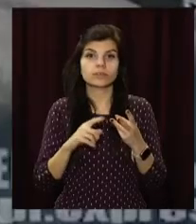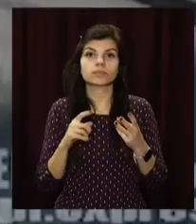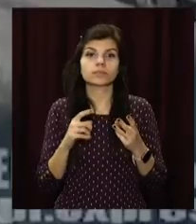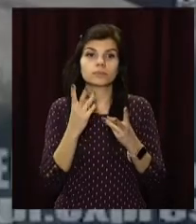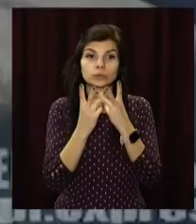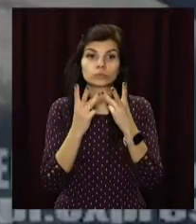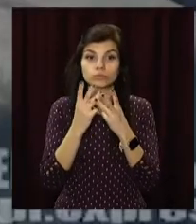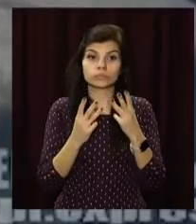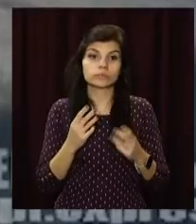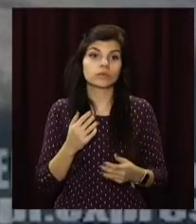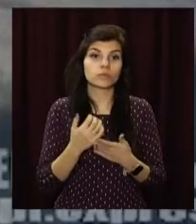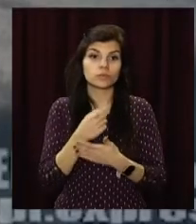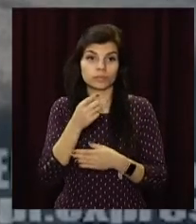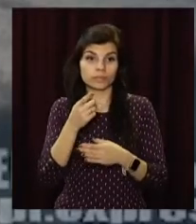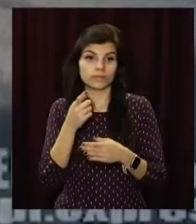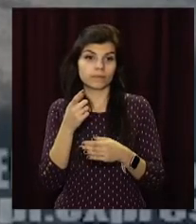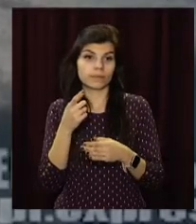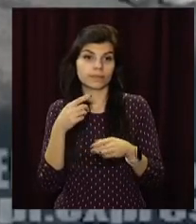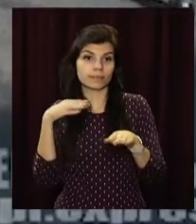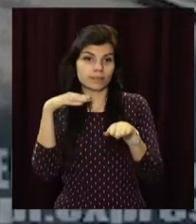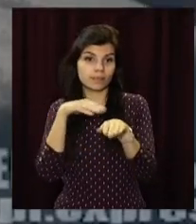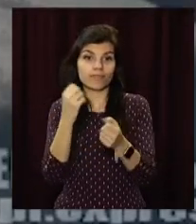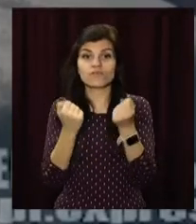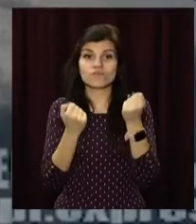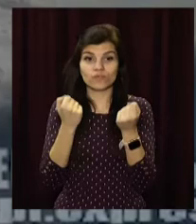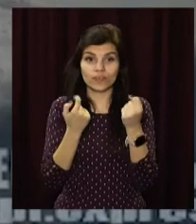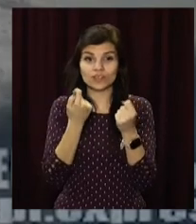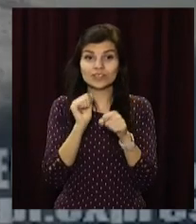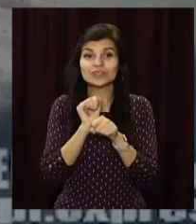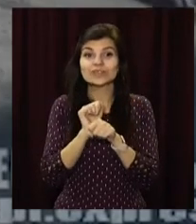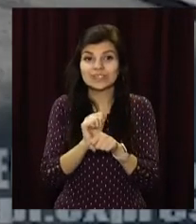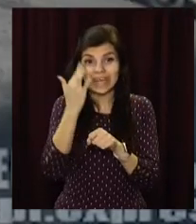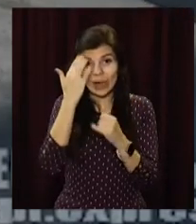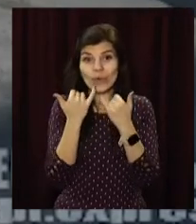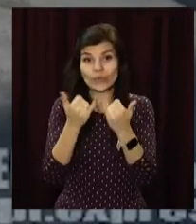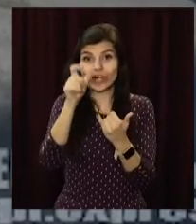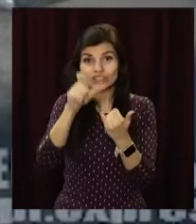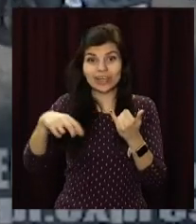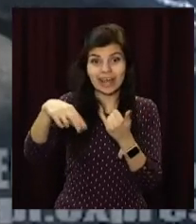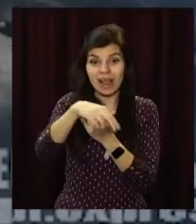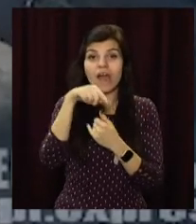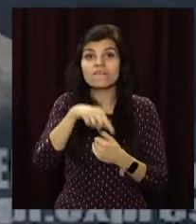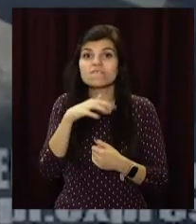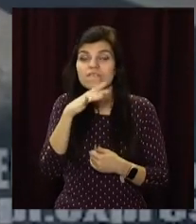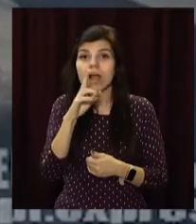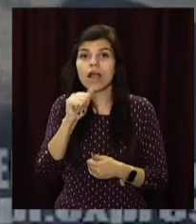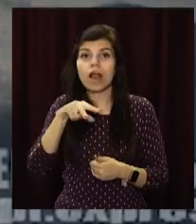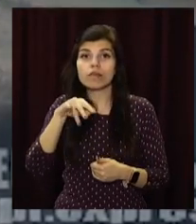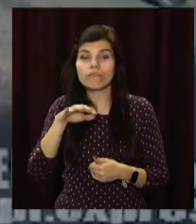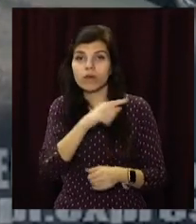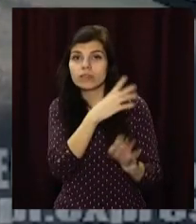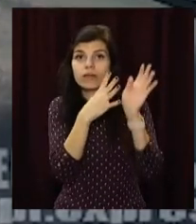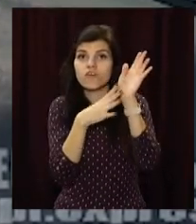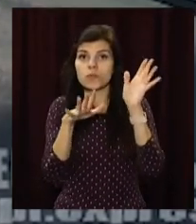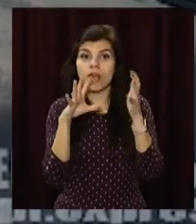в одному напрямку, повертаючи на вулицю Янтарну. Водій вантажівки прогальмував, щоб пропустити пішохода. А в цей момент на Калиновій їхав 95